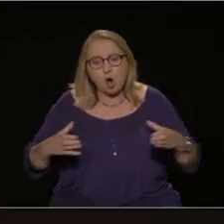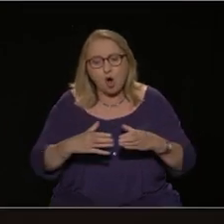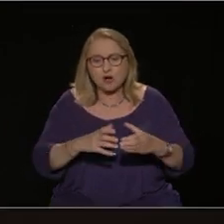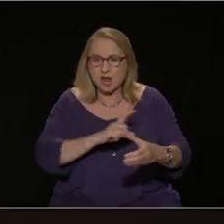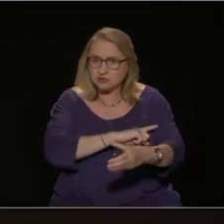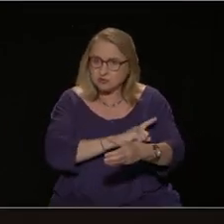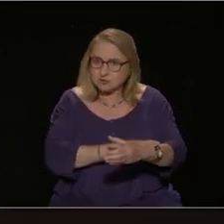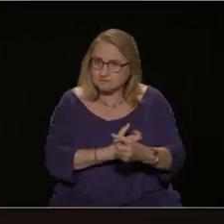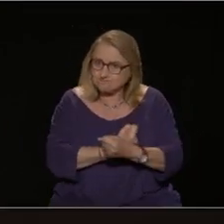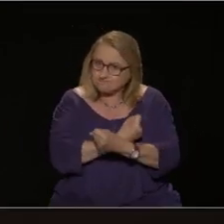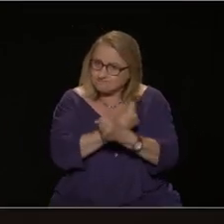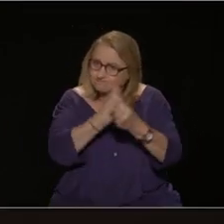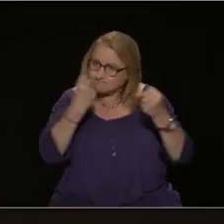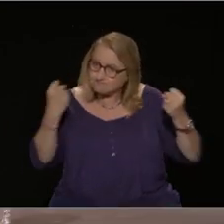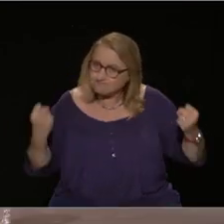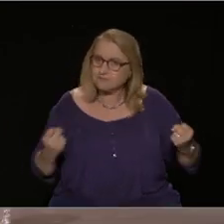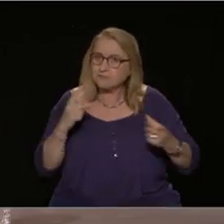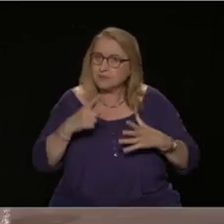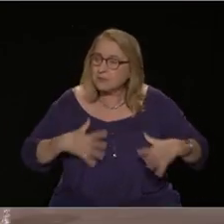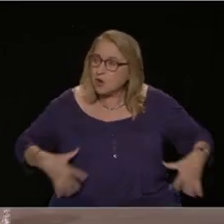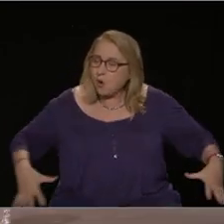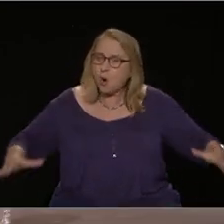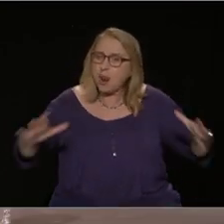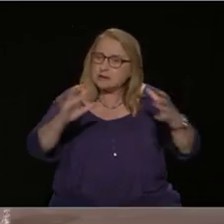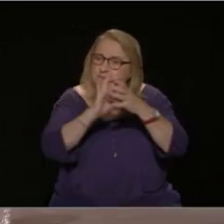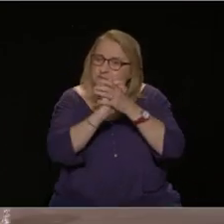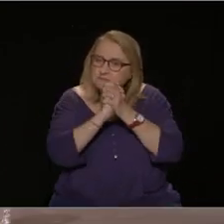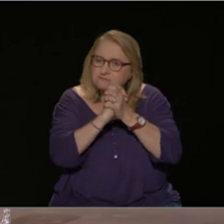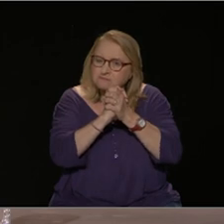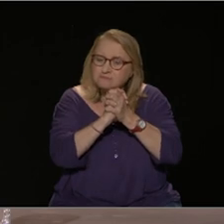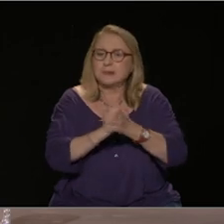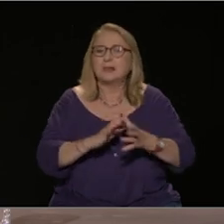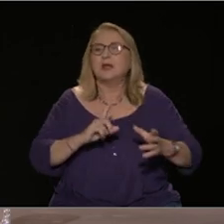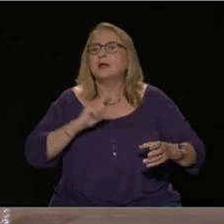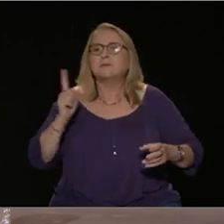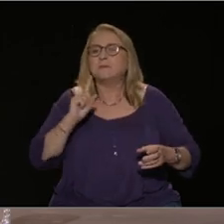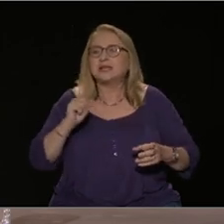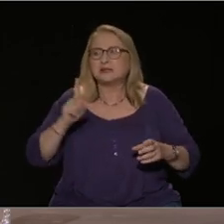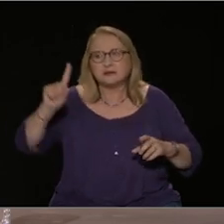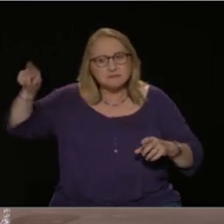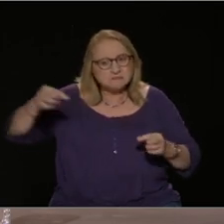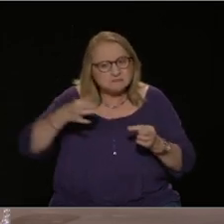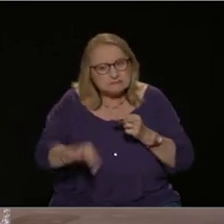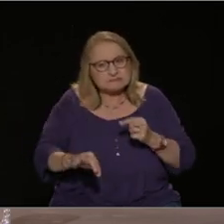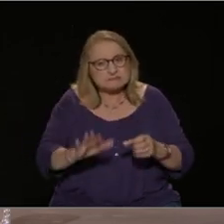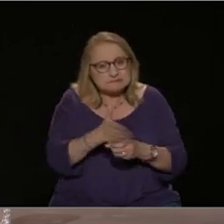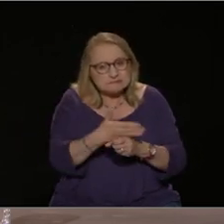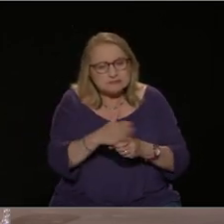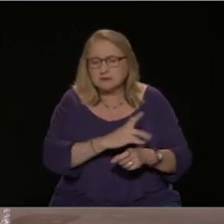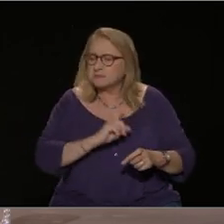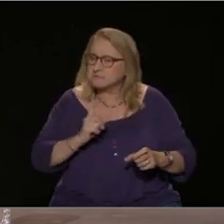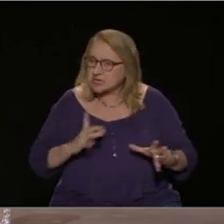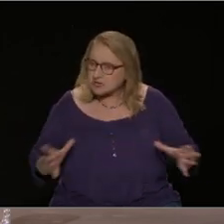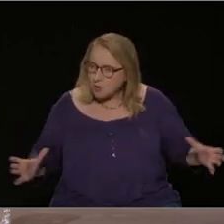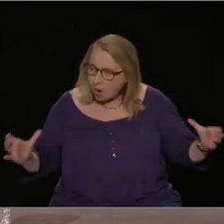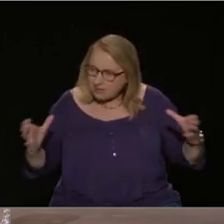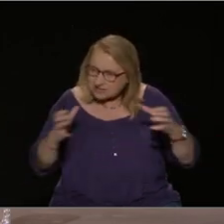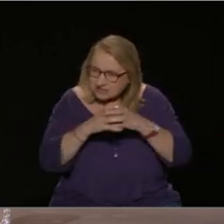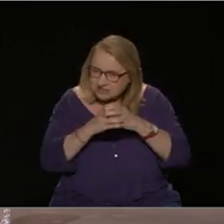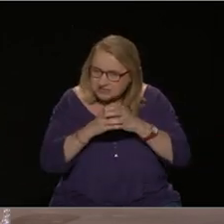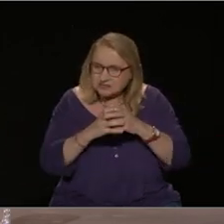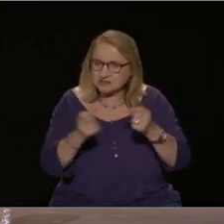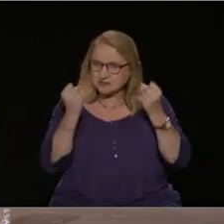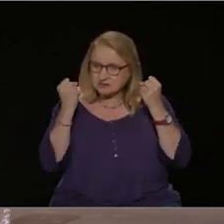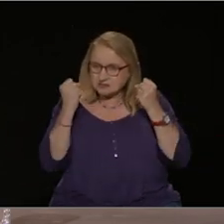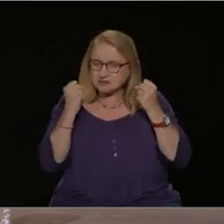ενότητά μας, ενάντια σε κάθε διασπαστική πολιτική και αυτό είναι μια βάση για να μπορέσουμε πραγματικά και να συντονίσουμε και να